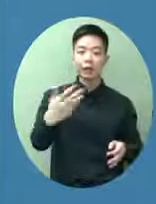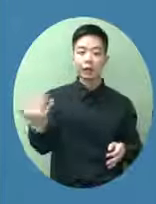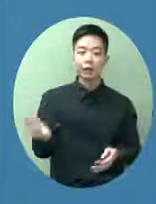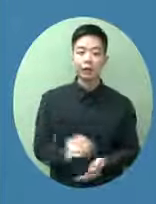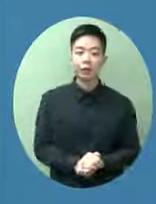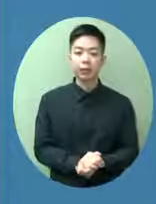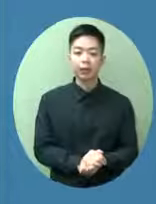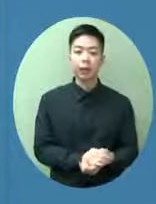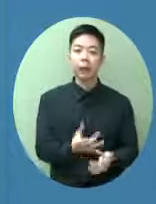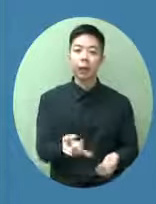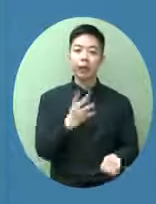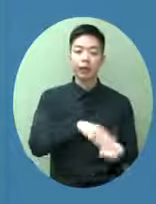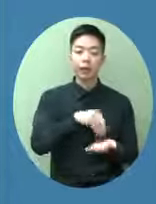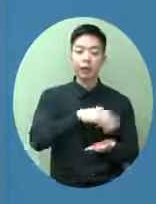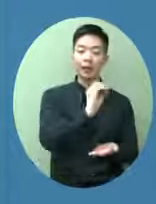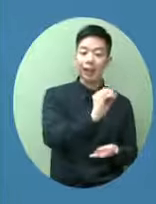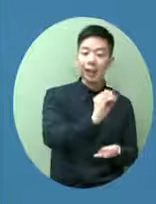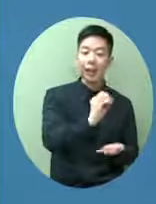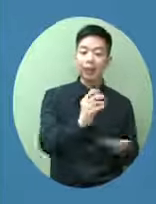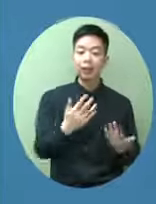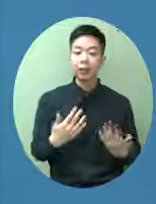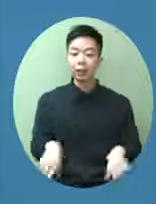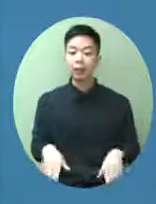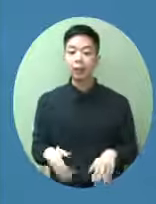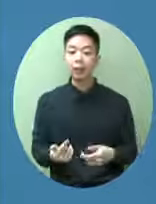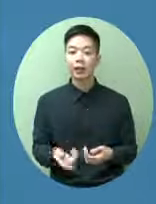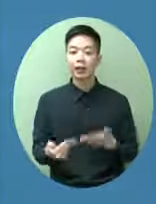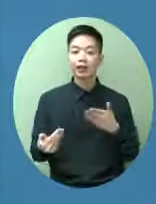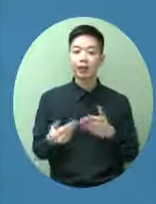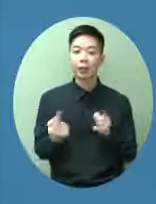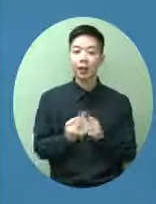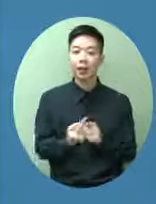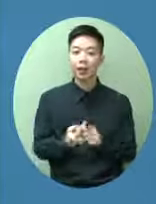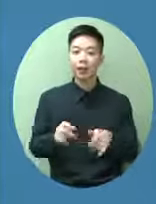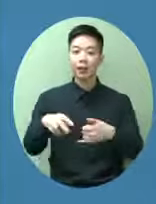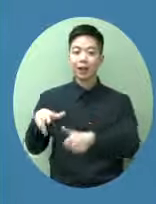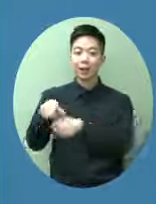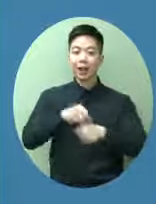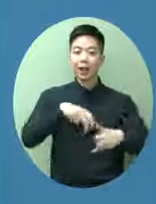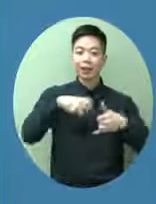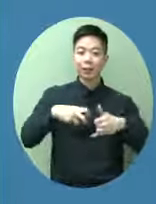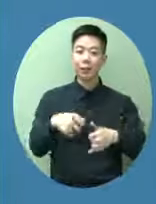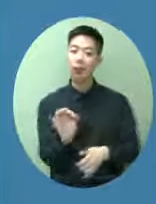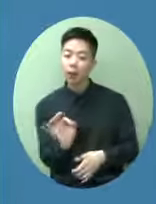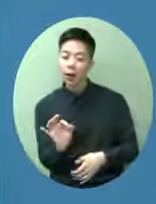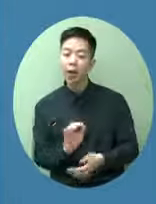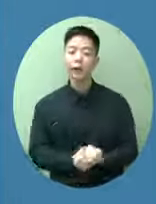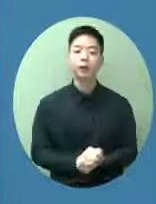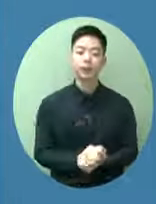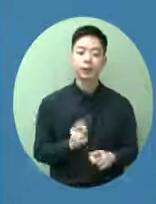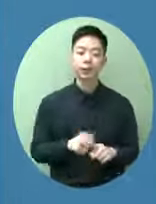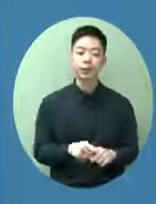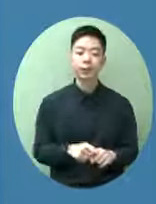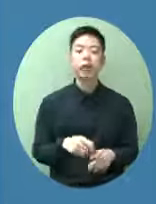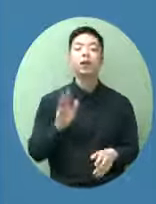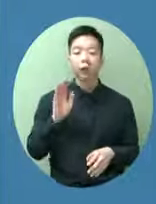本地個案也沒有什麼所謂緊密接觸者需要檢疫是有這個空間可以